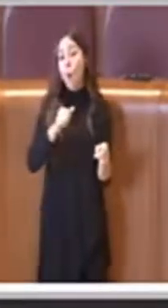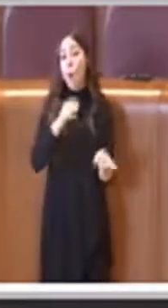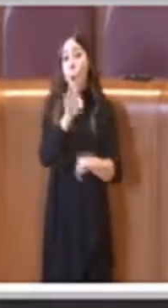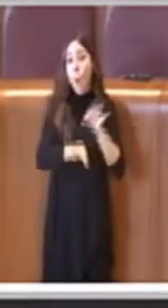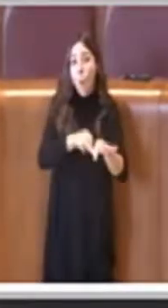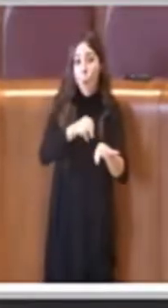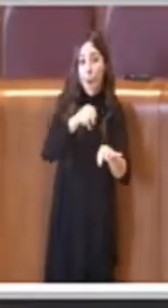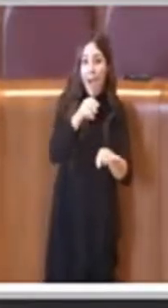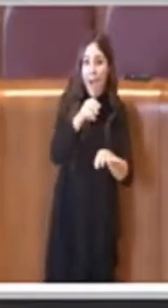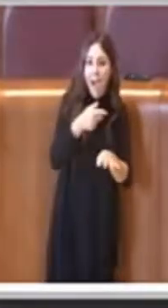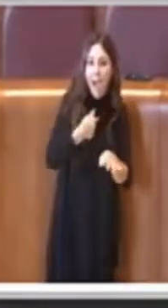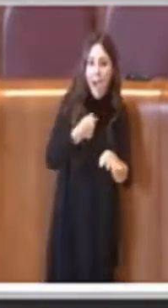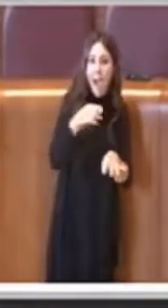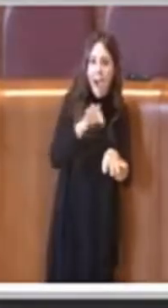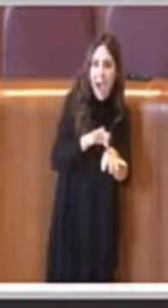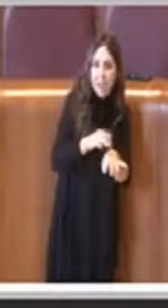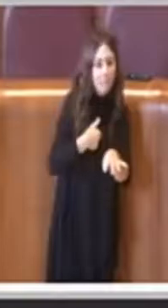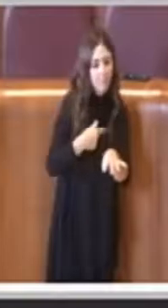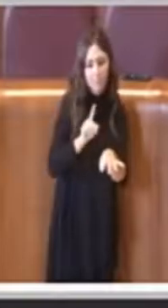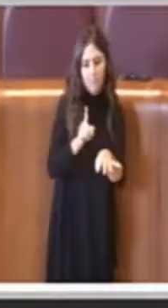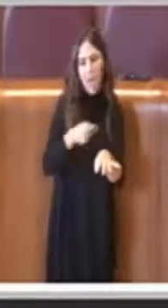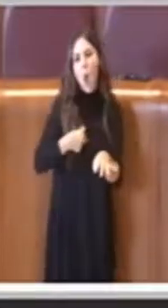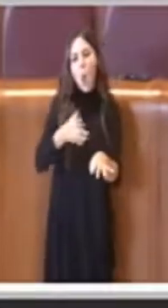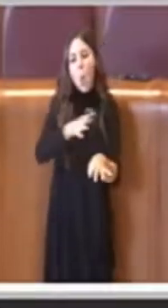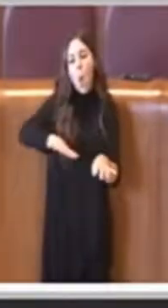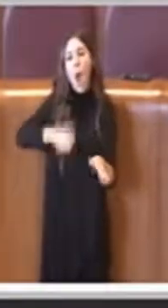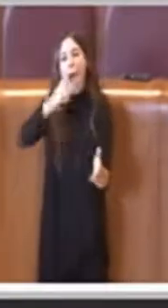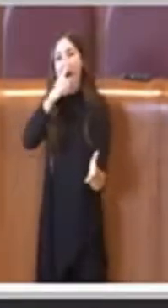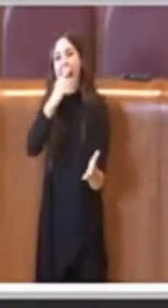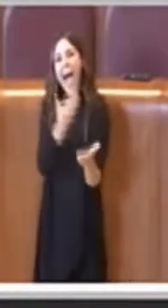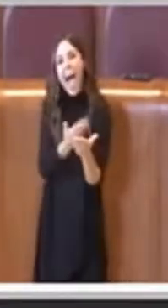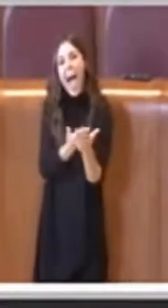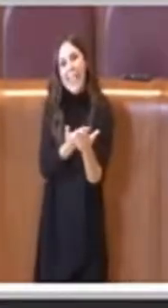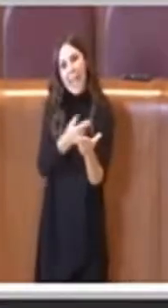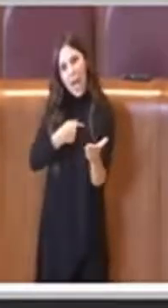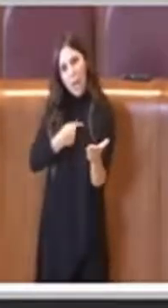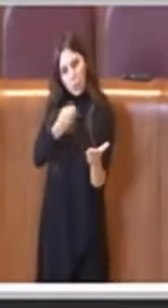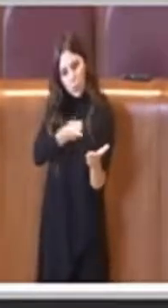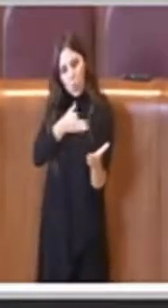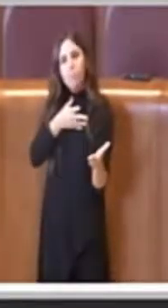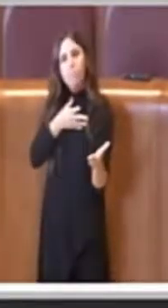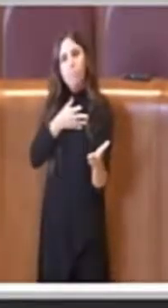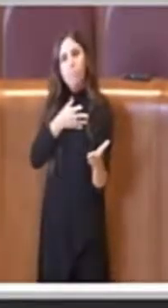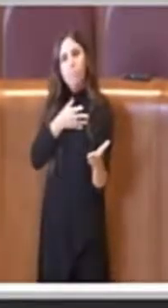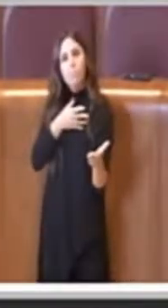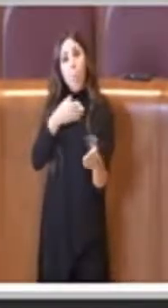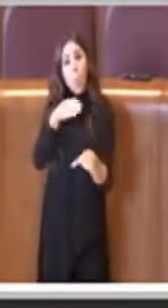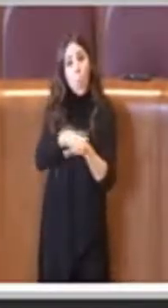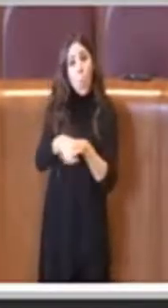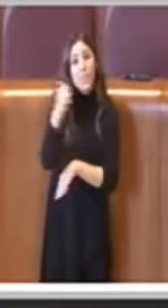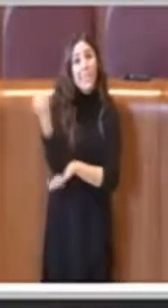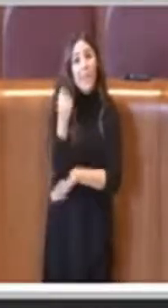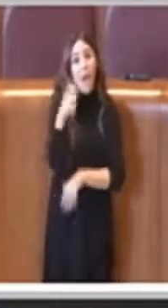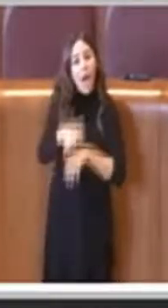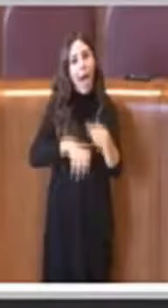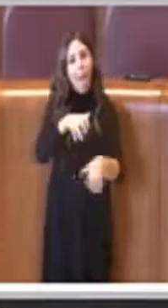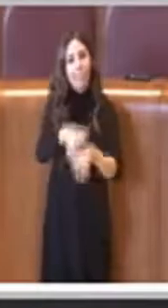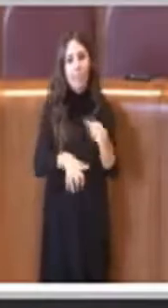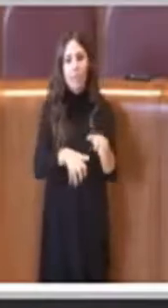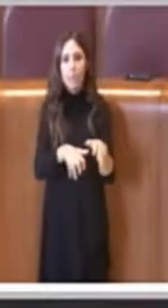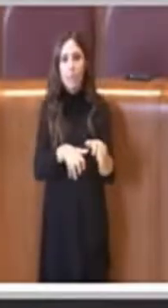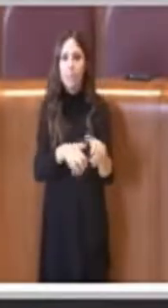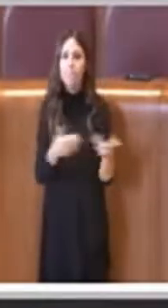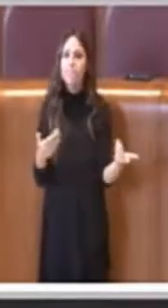più consono per un servizio dove viene utilizzato un animale, un servizio oramai comunque anacronistico perché parliamo